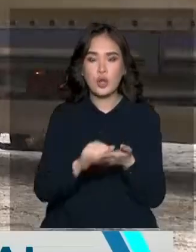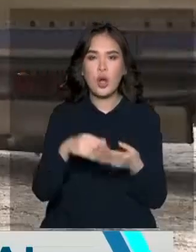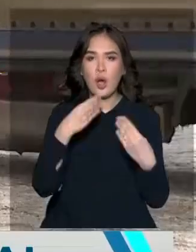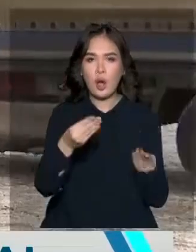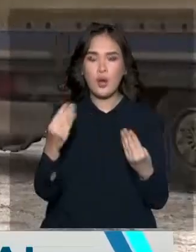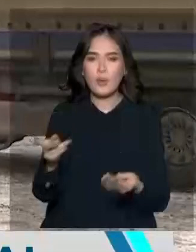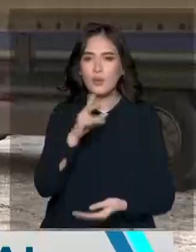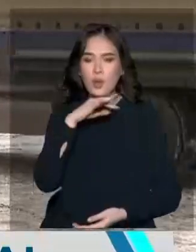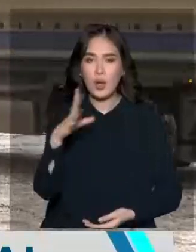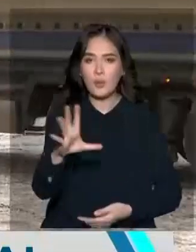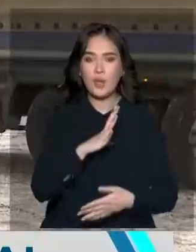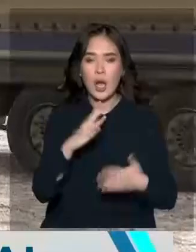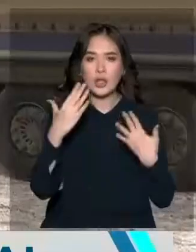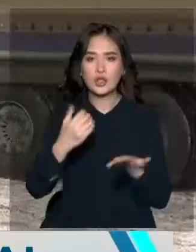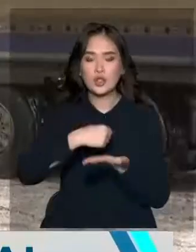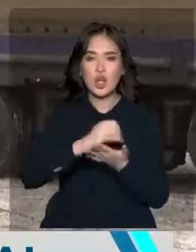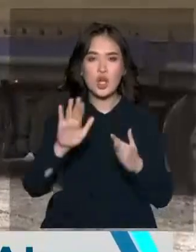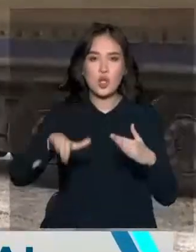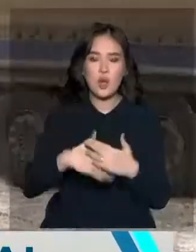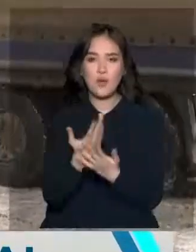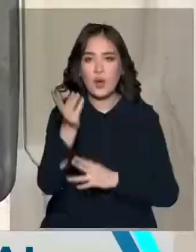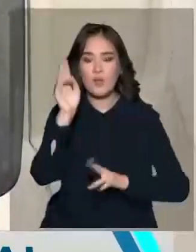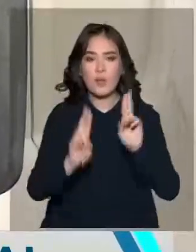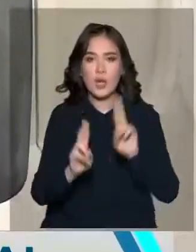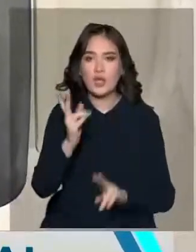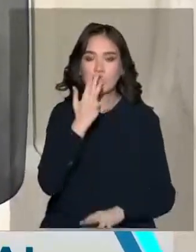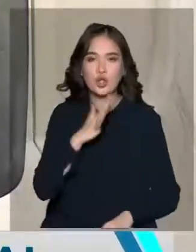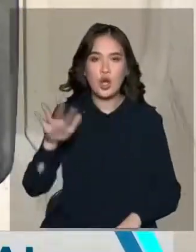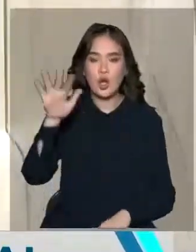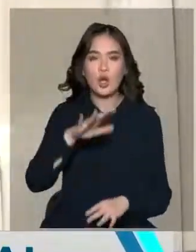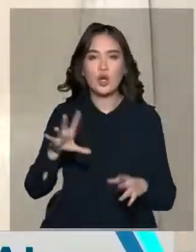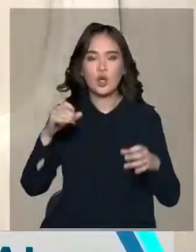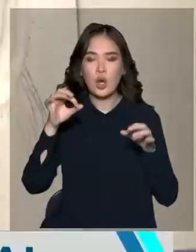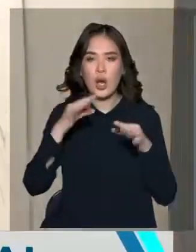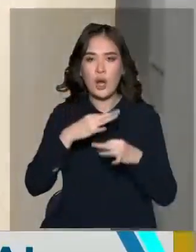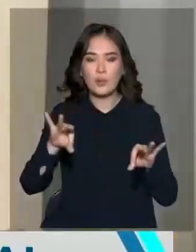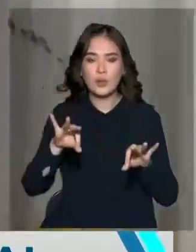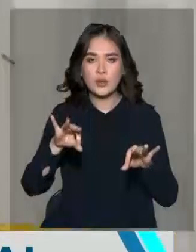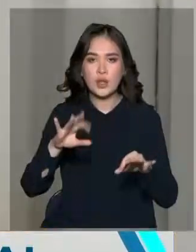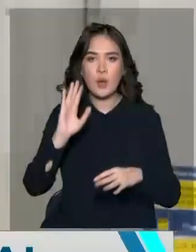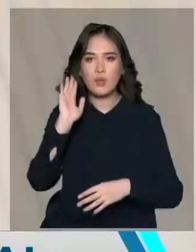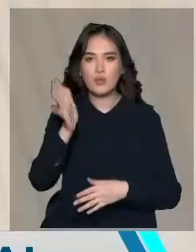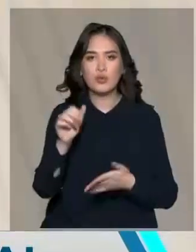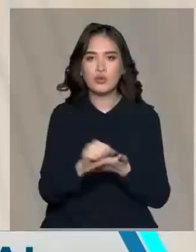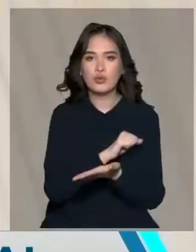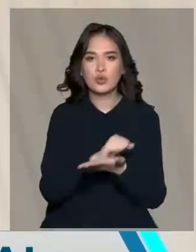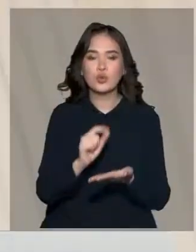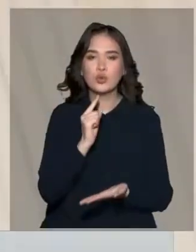қолына кетіп жүрген. Енді еңгізілген жаңа талаптары бойынша шетелдік рұқсат құжаттын алудың тәртібі қиындай түсті.